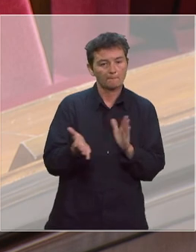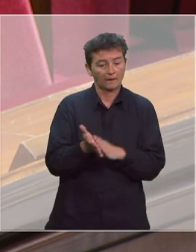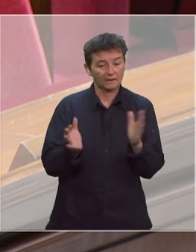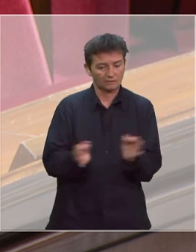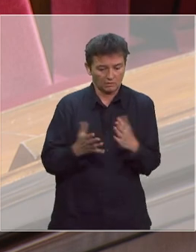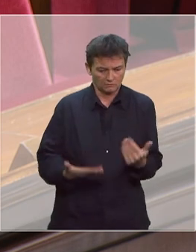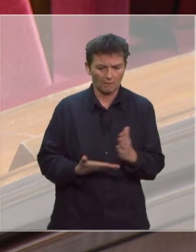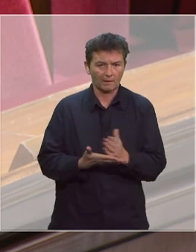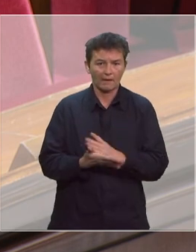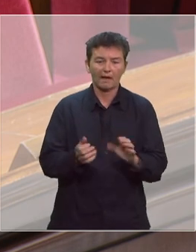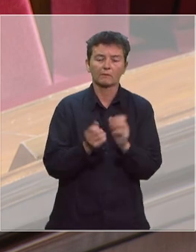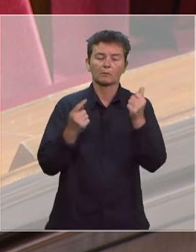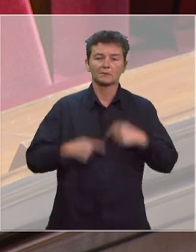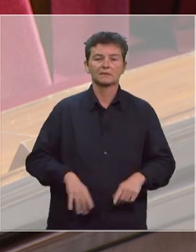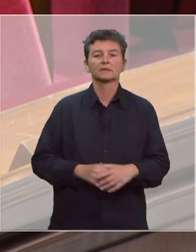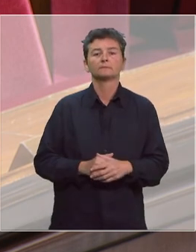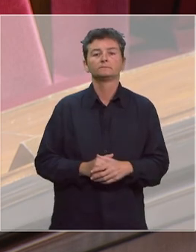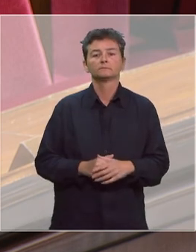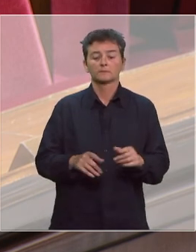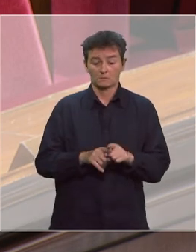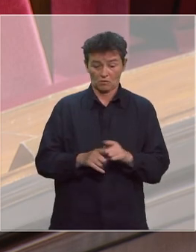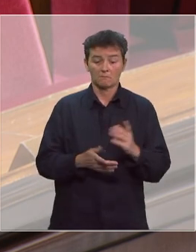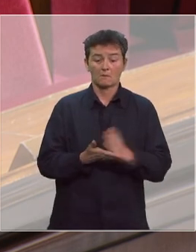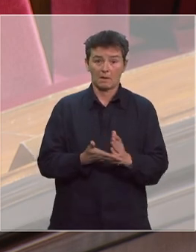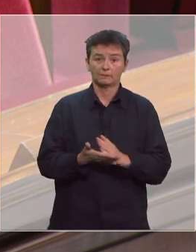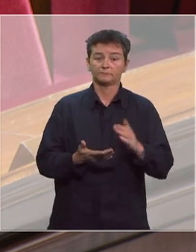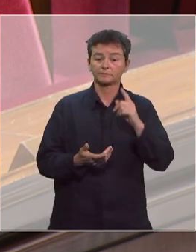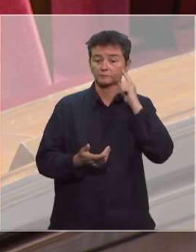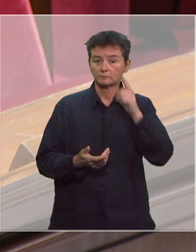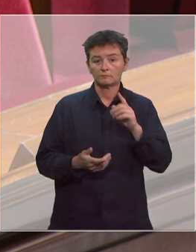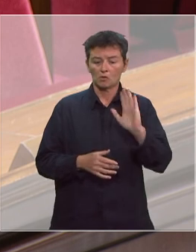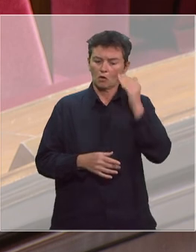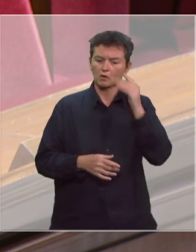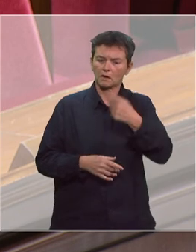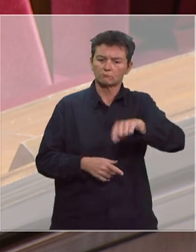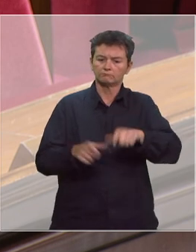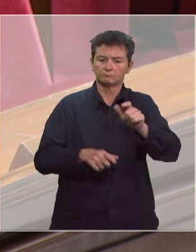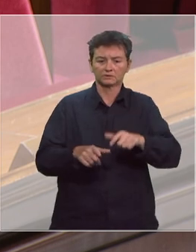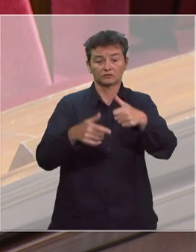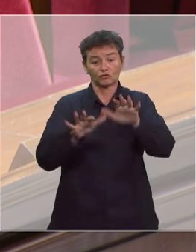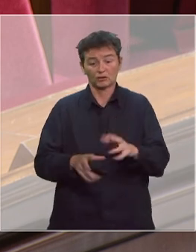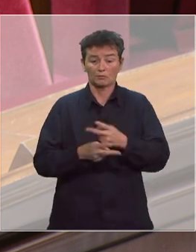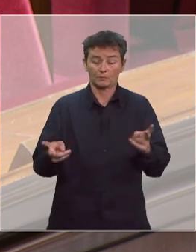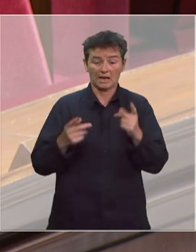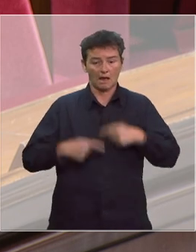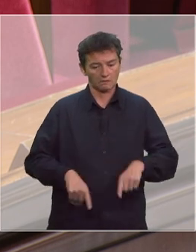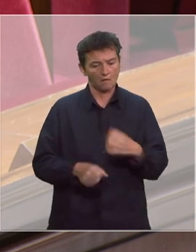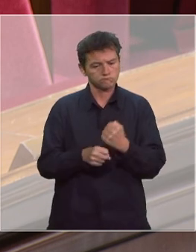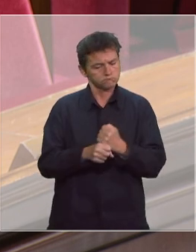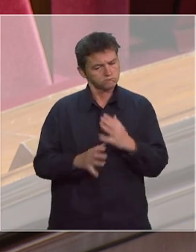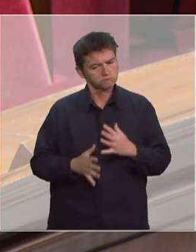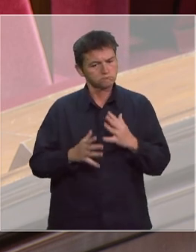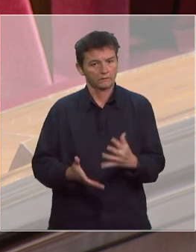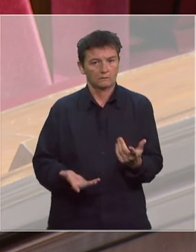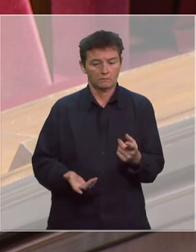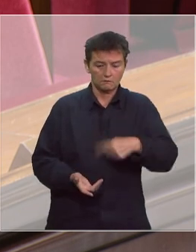Nous le préparons sous l'autorité du Premier ministre. Nous le préparons aussi pour reconnaître l'engagement des fonctionnaires publics de l'État qui sont mobilisés dans